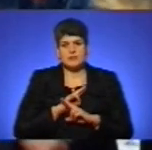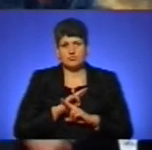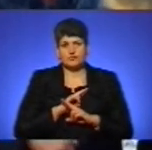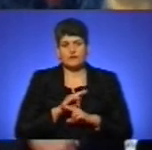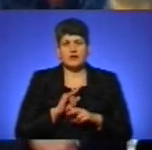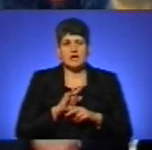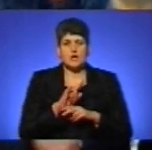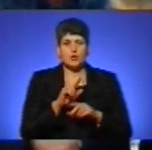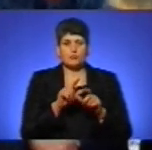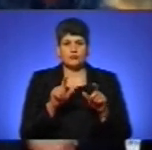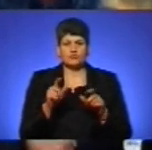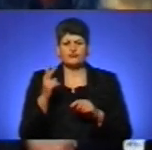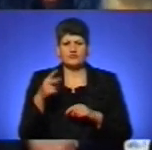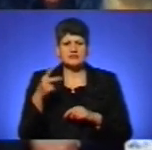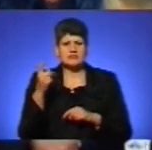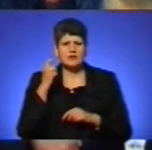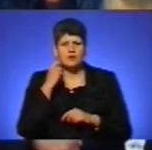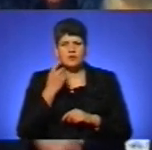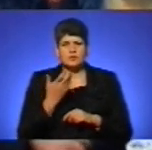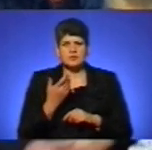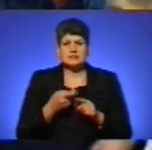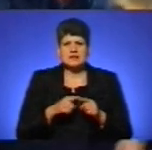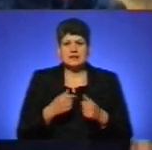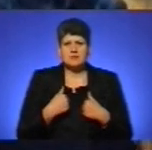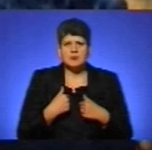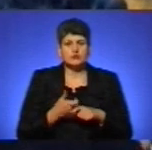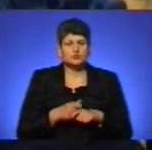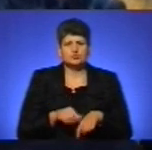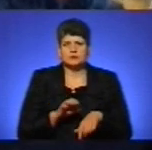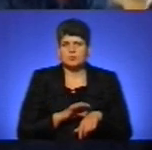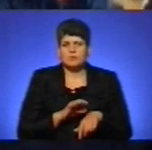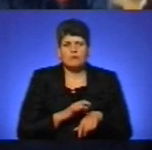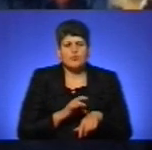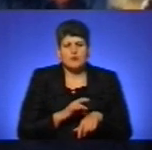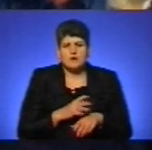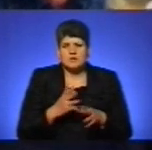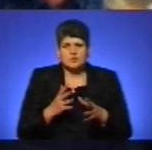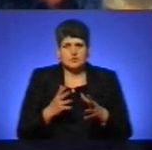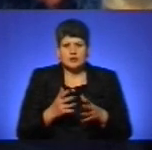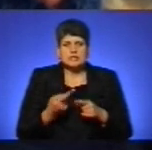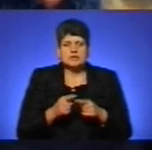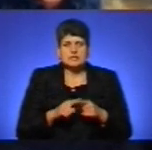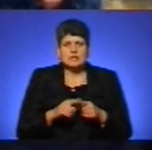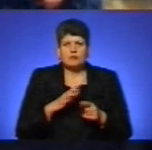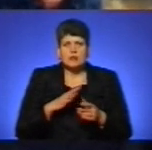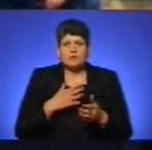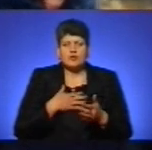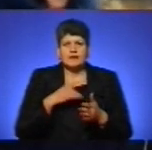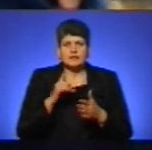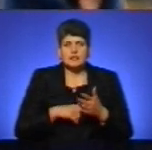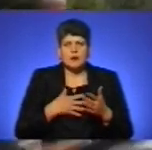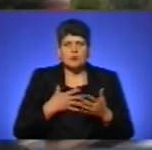в 22 роки. Це для мене дуже болісто, це для мене дуже болюче. Це була надія моя, моя